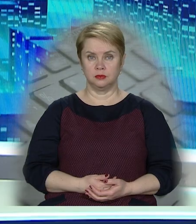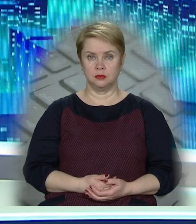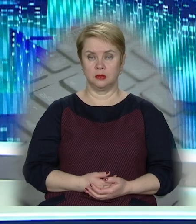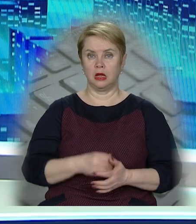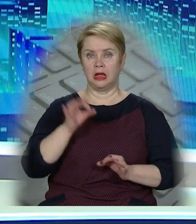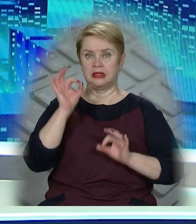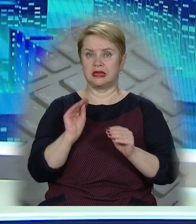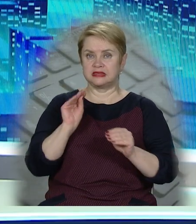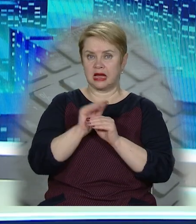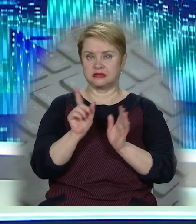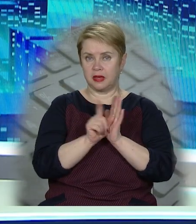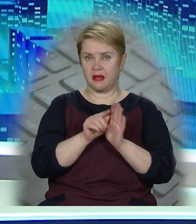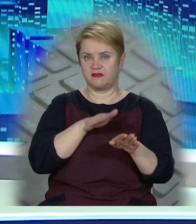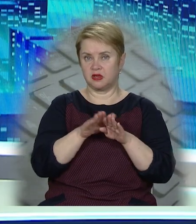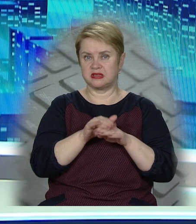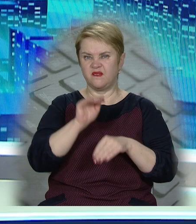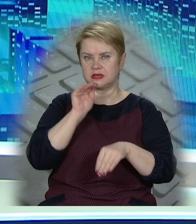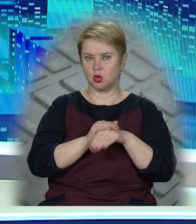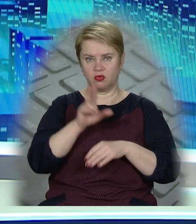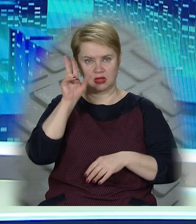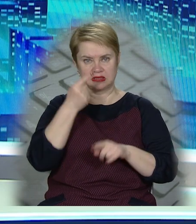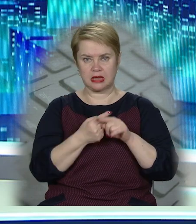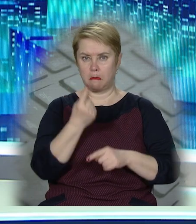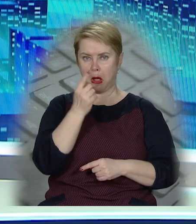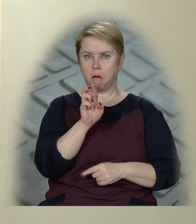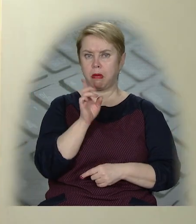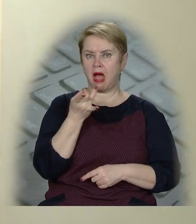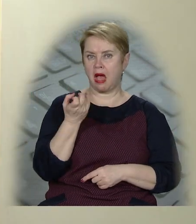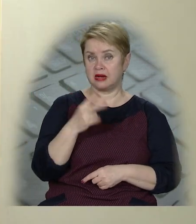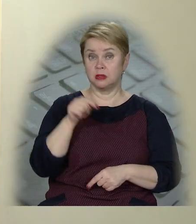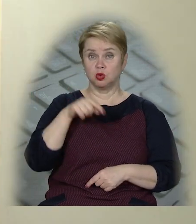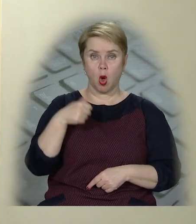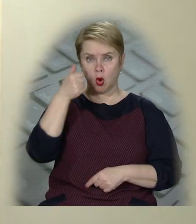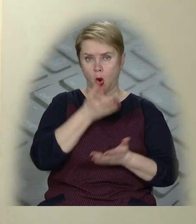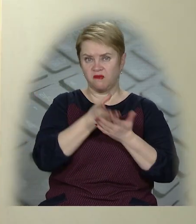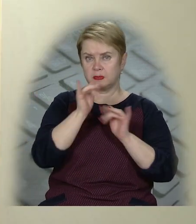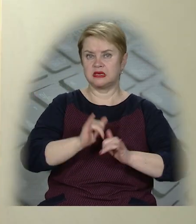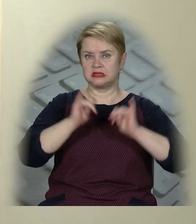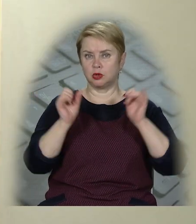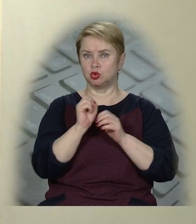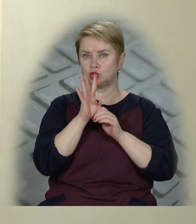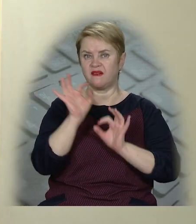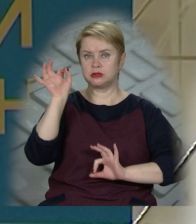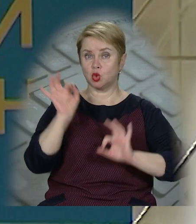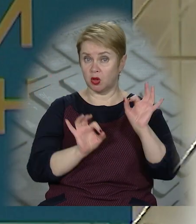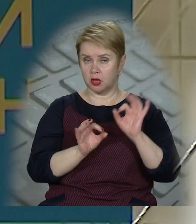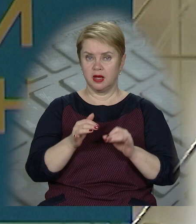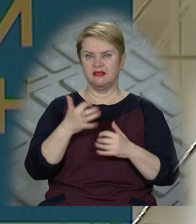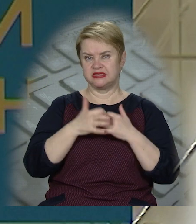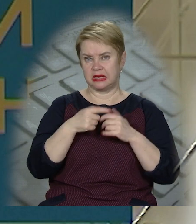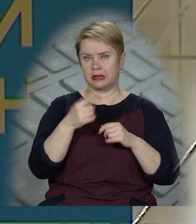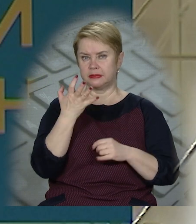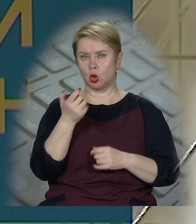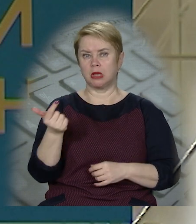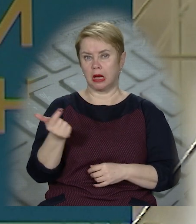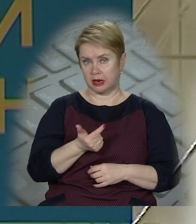Індексація пенсій відтепер відбуватиметься у фіксовану дату. Це перше березня. Цього року виплати зростуть на 14 відсотків. У середньому